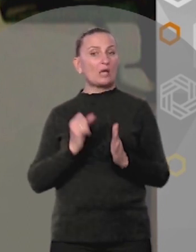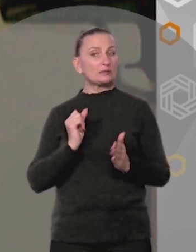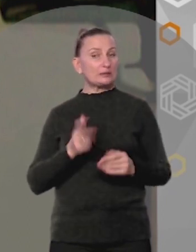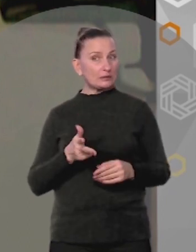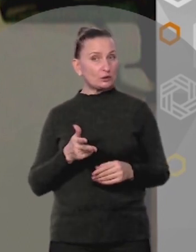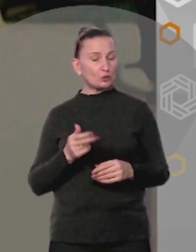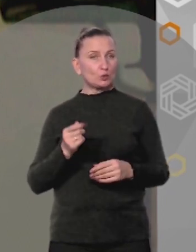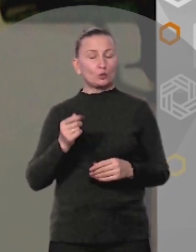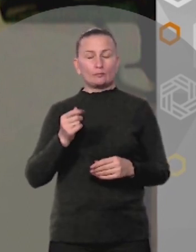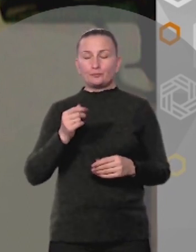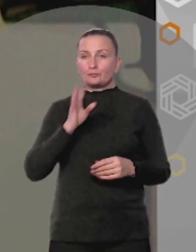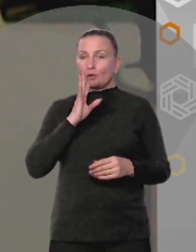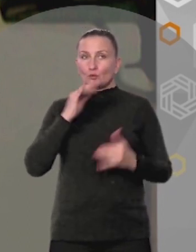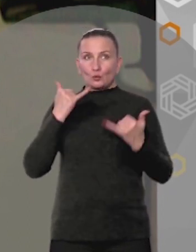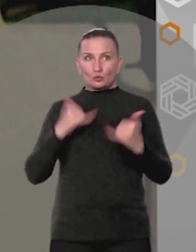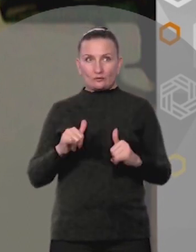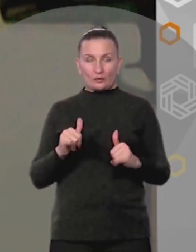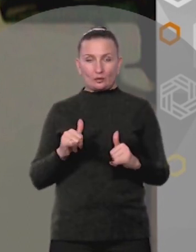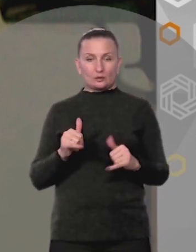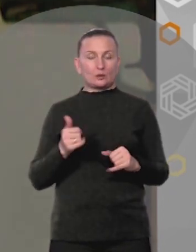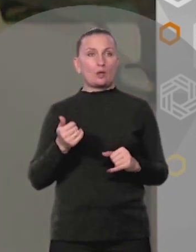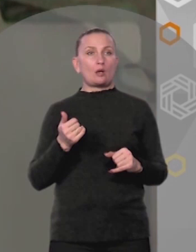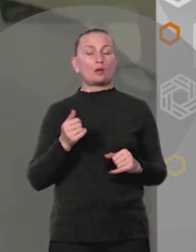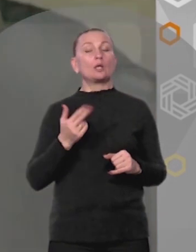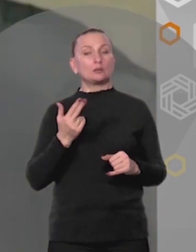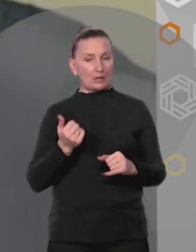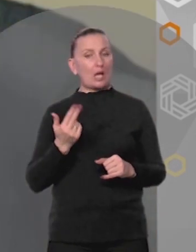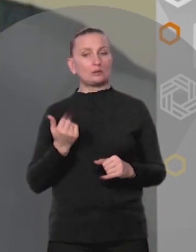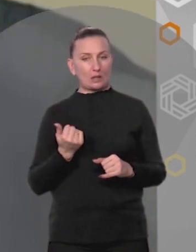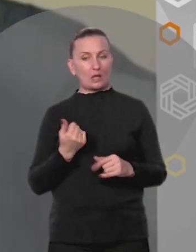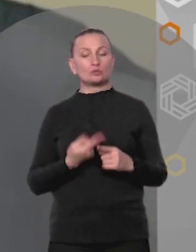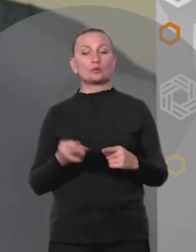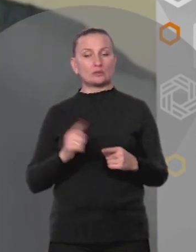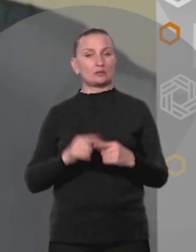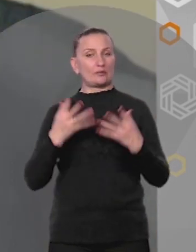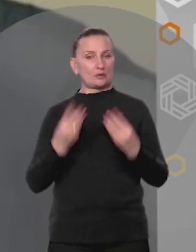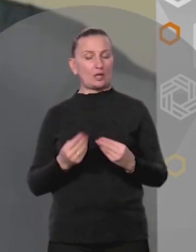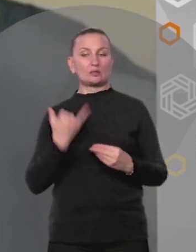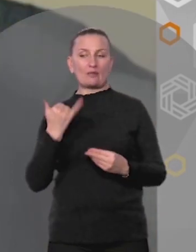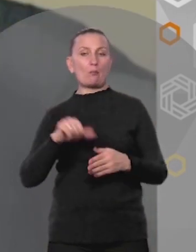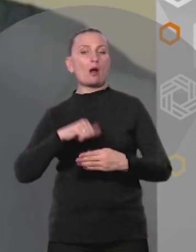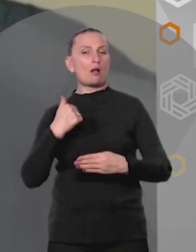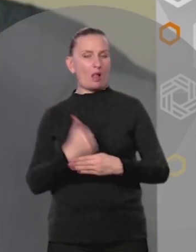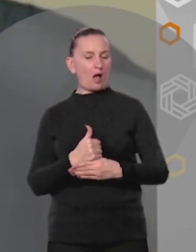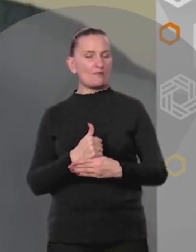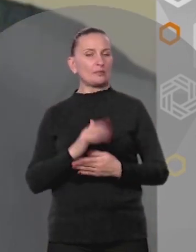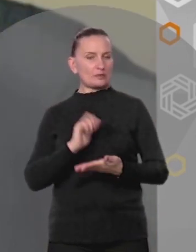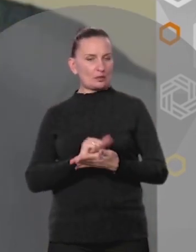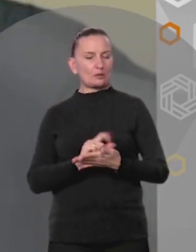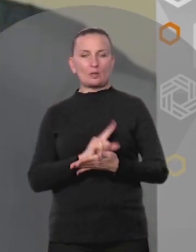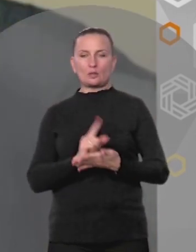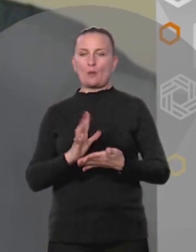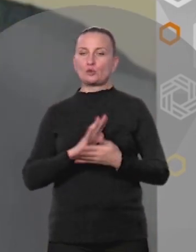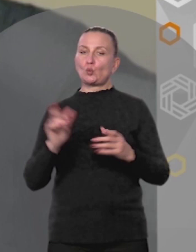Девочка, раскрыв рот Смотрела на директора Да-да Но с этого дня Твоим главным занятием Должна стать